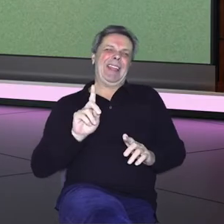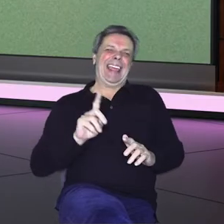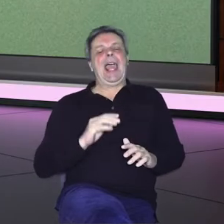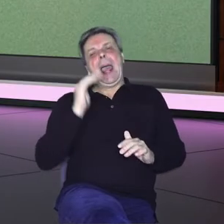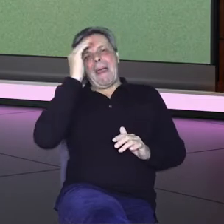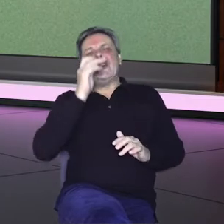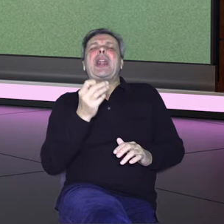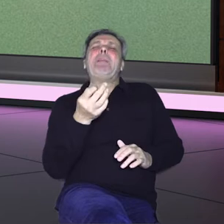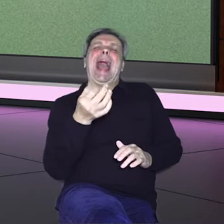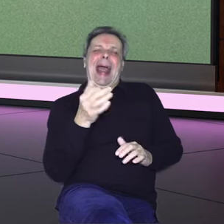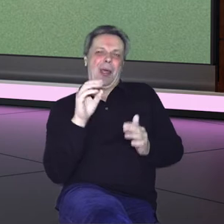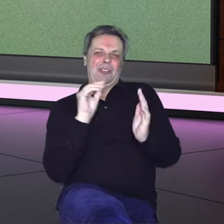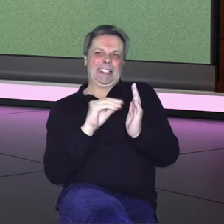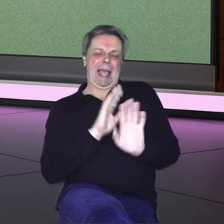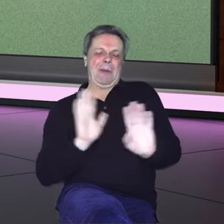je za gosti, prijatelji.